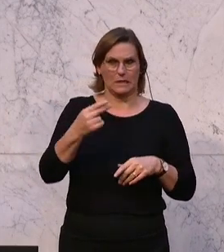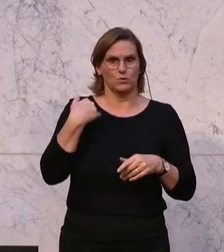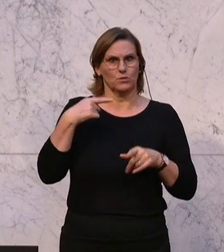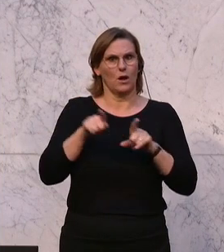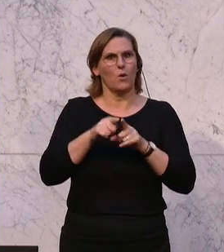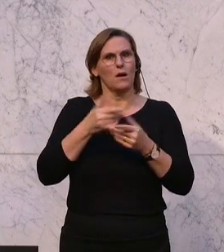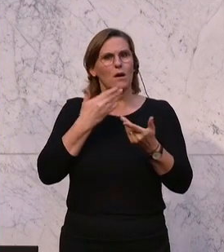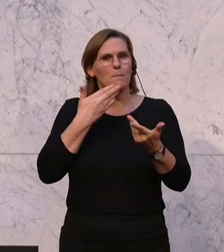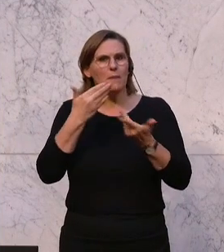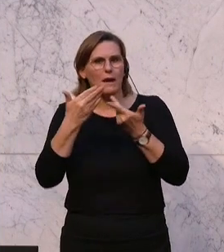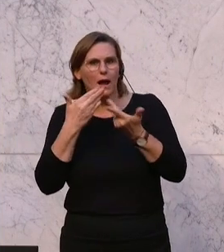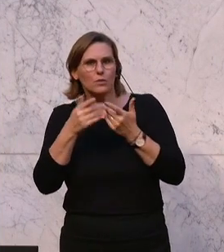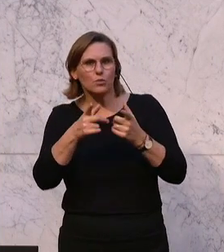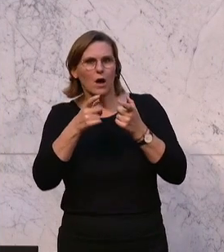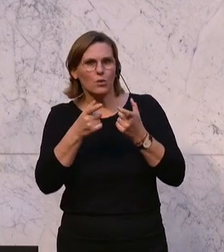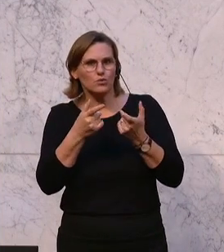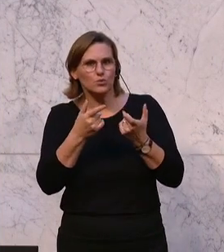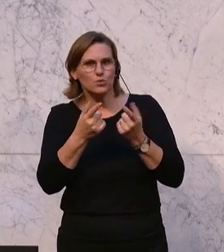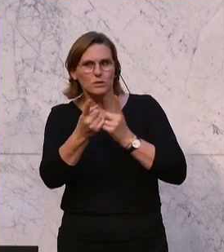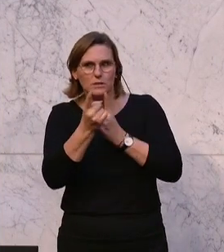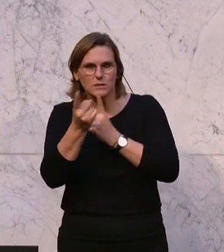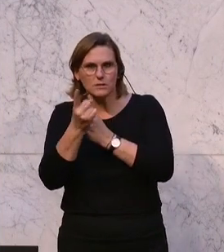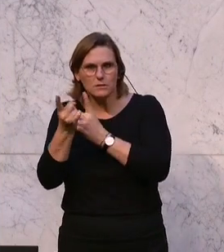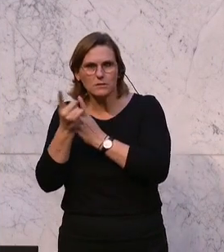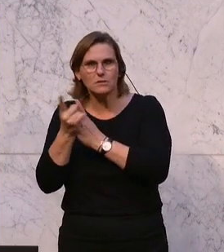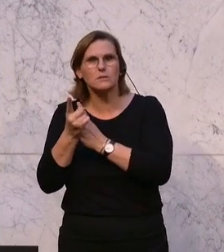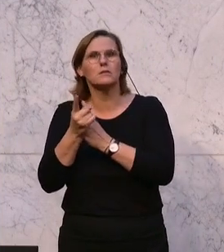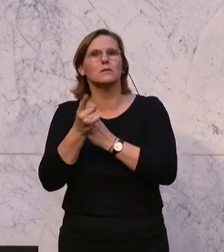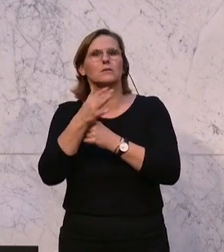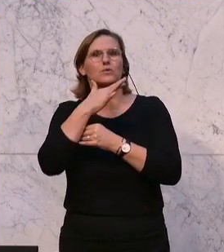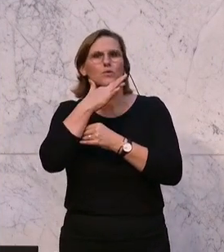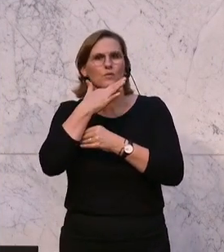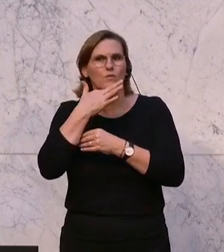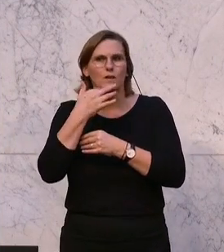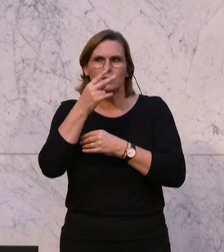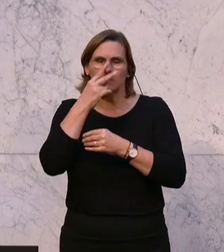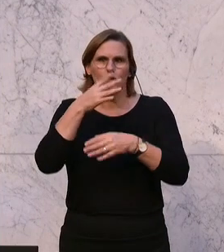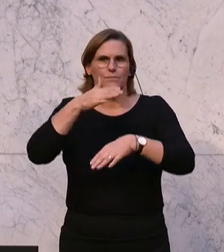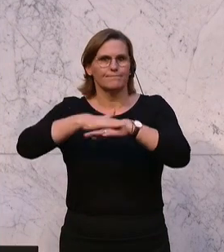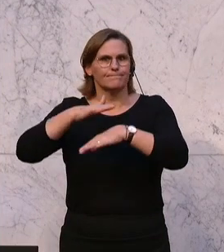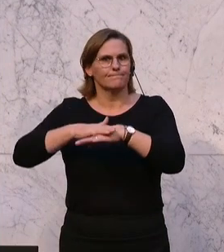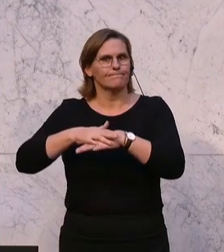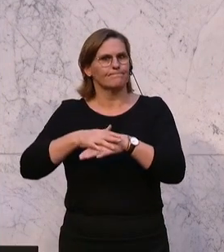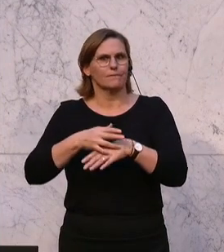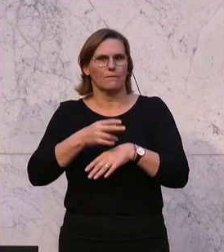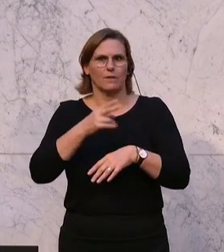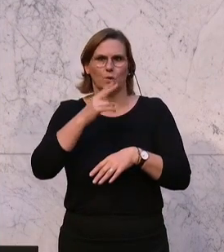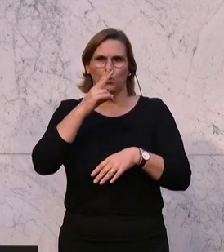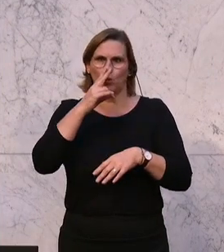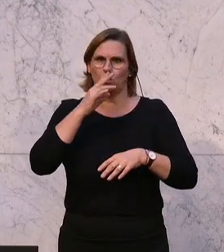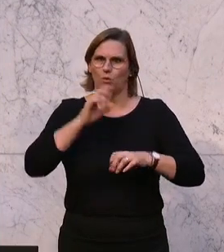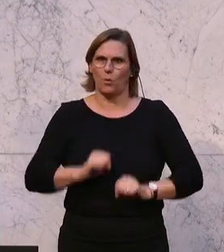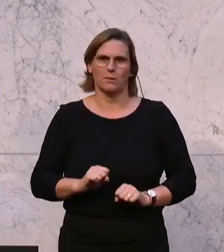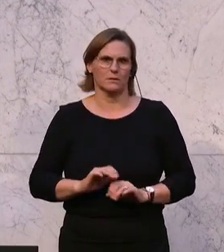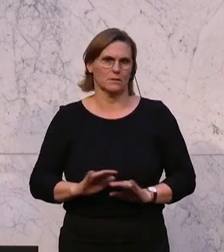Beratungen, auch in den Ausschüssen gehört haben, das war nichts anderes als die geballte Inkompetenz, die man hier gesehen hat. Wenn man